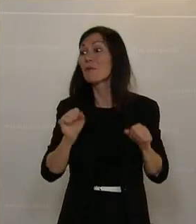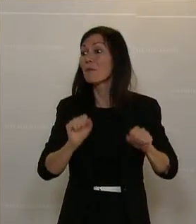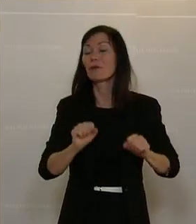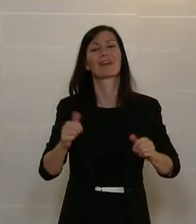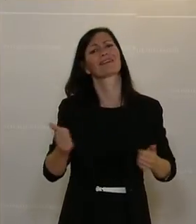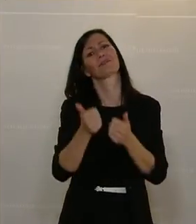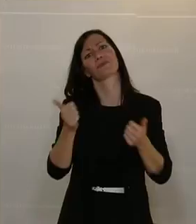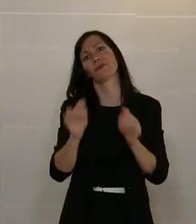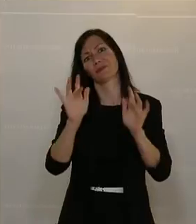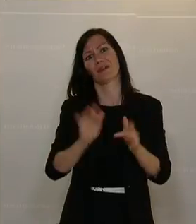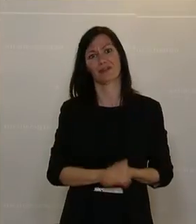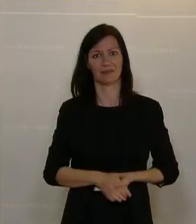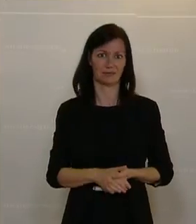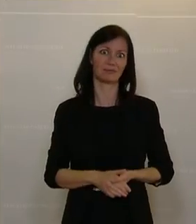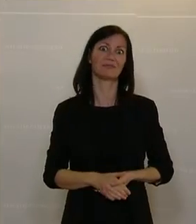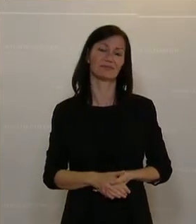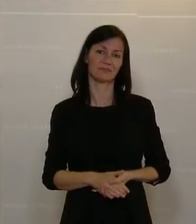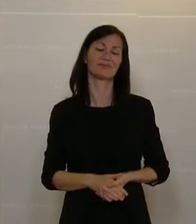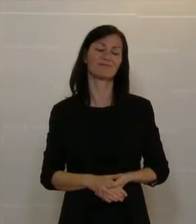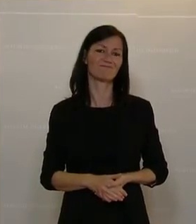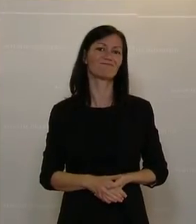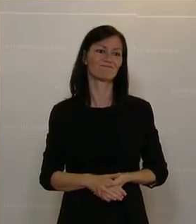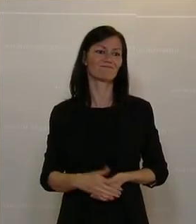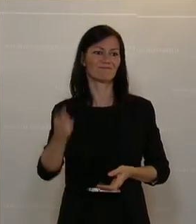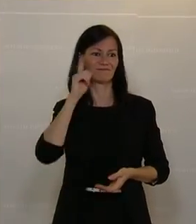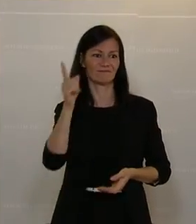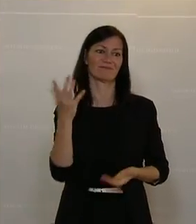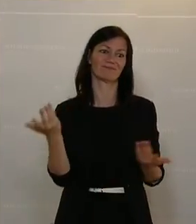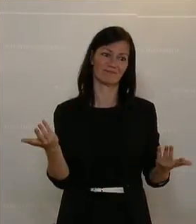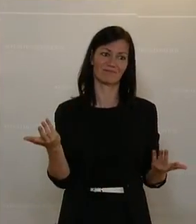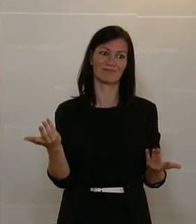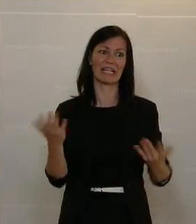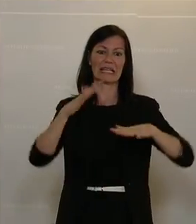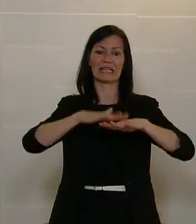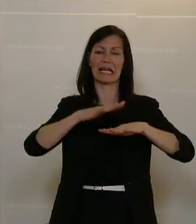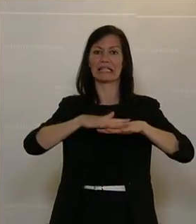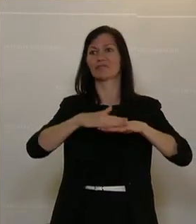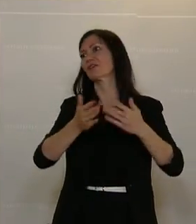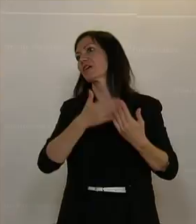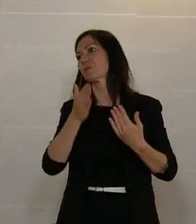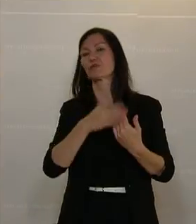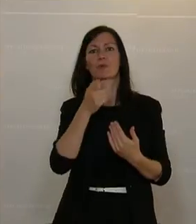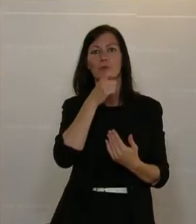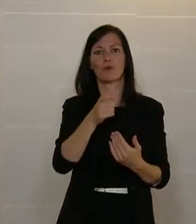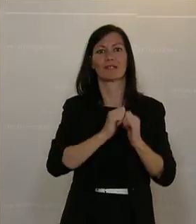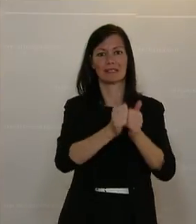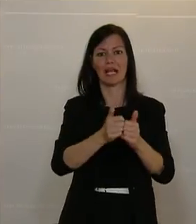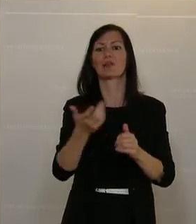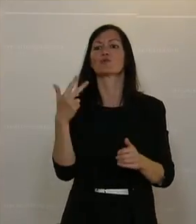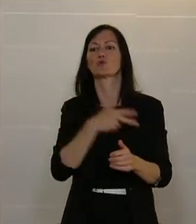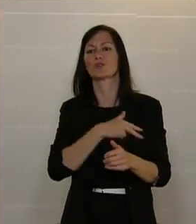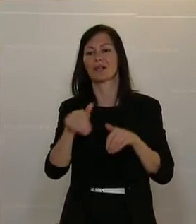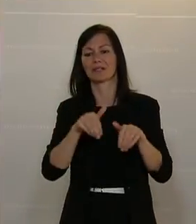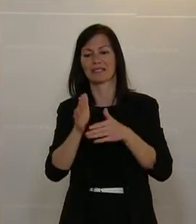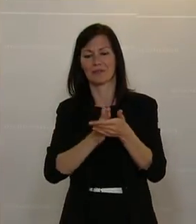da gibt. Und ich denke, wir werden hier jetzt über NEWA, über das Netzwerk berufliche Assistenz, über das Sozialministerium Service,